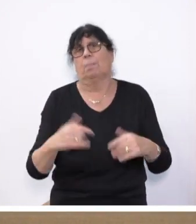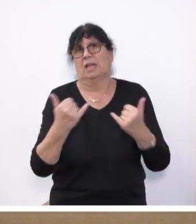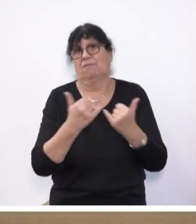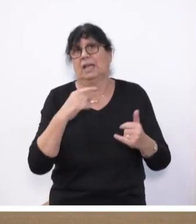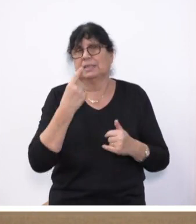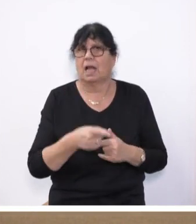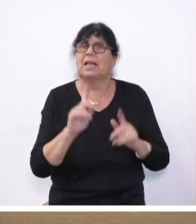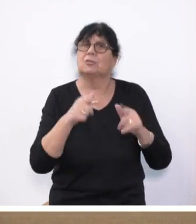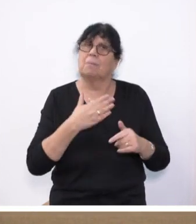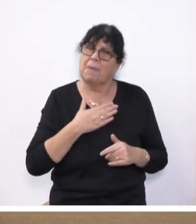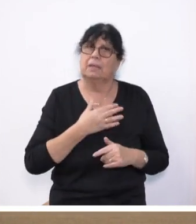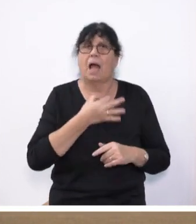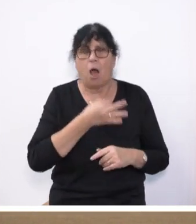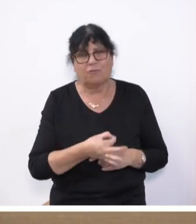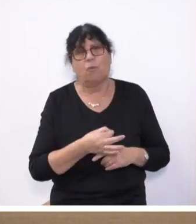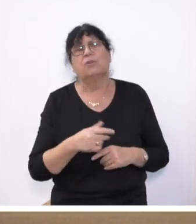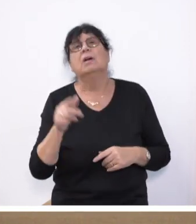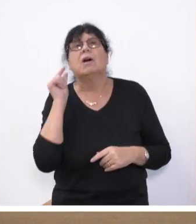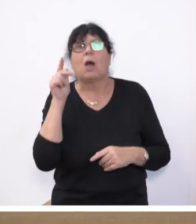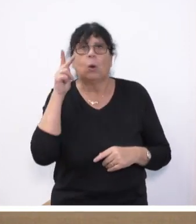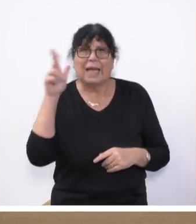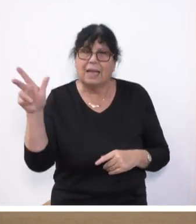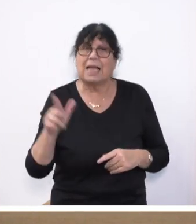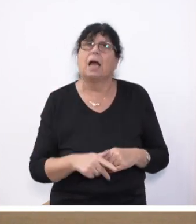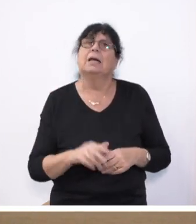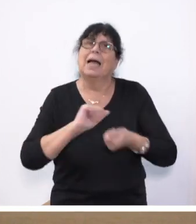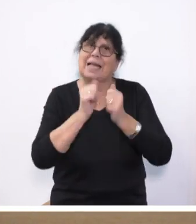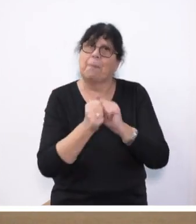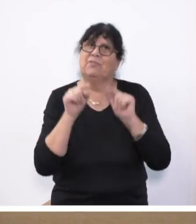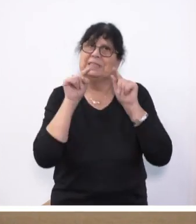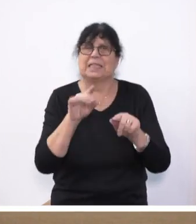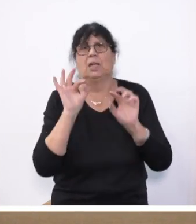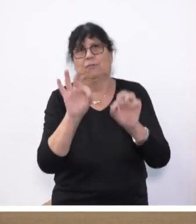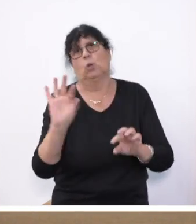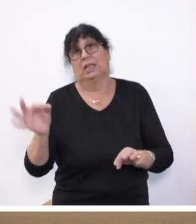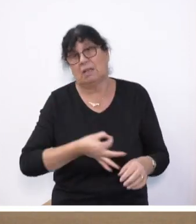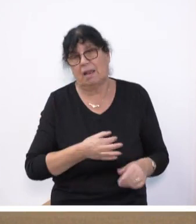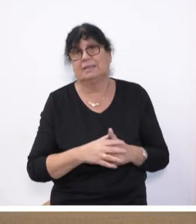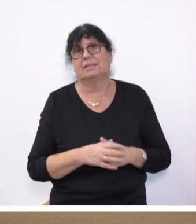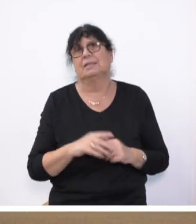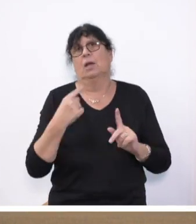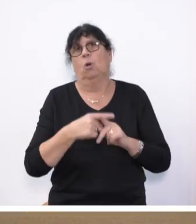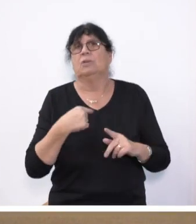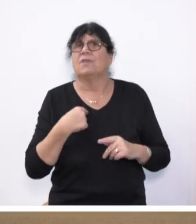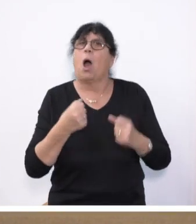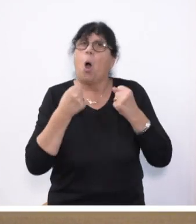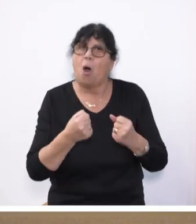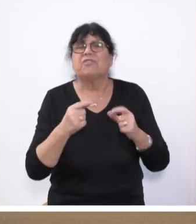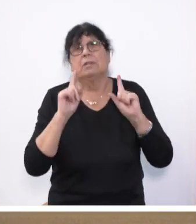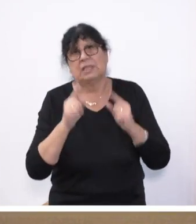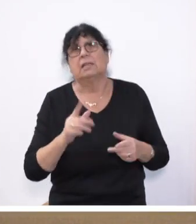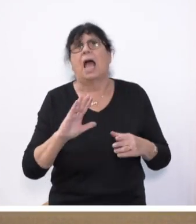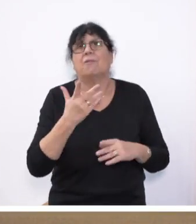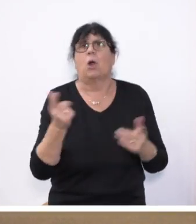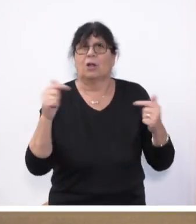worden ist. Also mein Appell, Frau Rehlinger, kämpfen Sie für das Saarland und wir hoffen, dass es dann auch erfolgreich